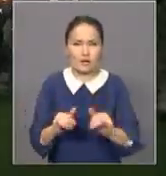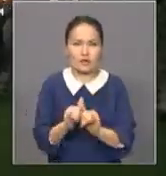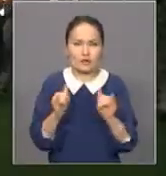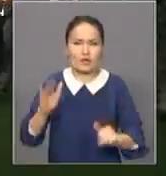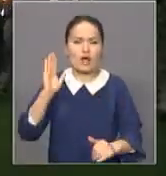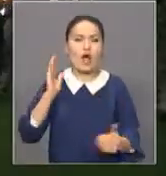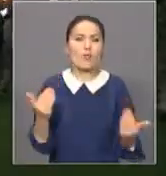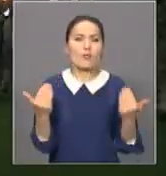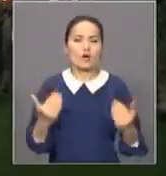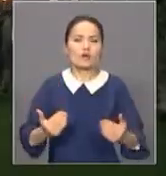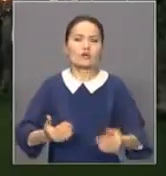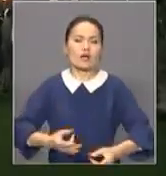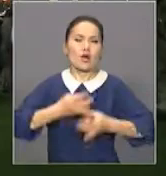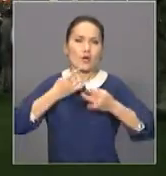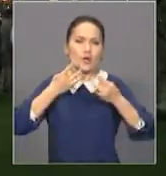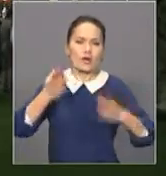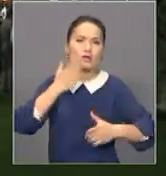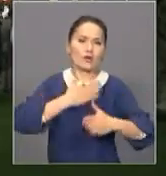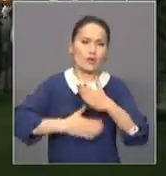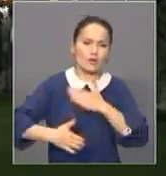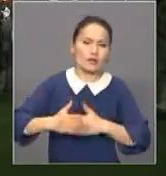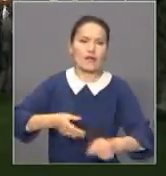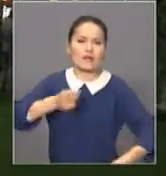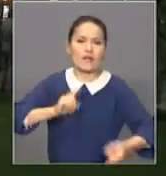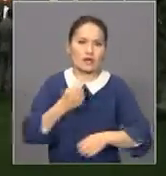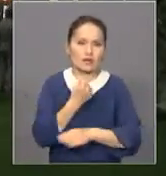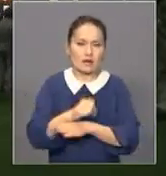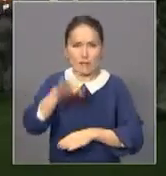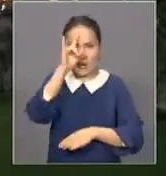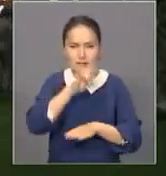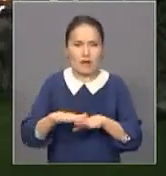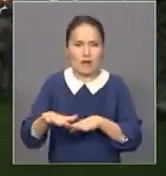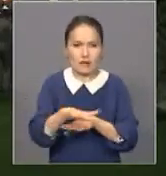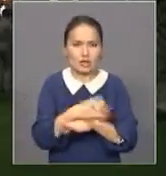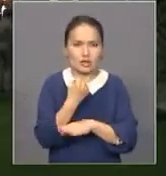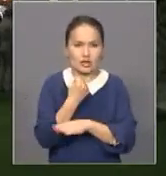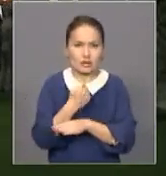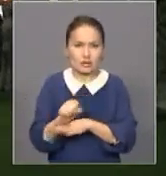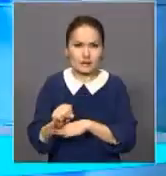бүгінгі қуаныш, бүгінгі женіз, ол нағыз женіз, ол қазақ қалқының женісті деп ойлаймын.